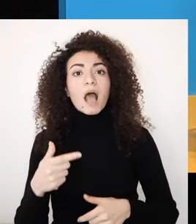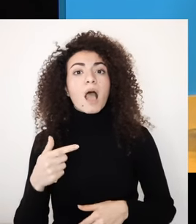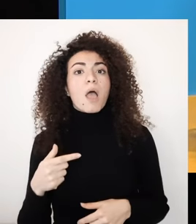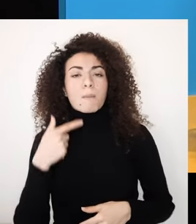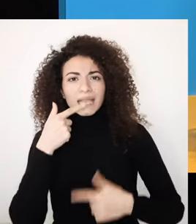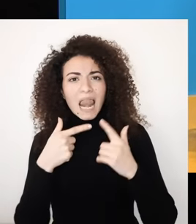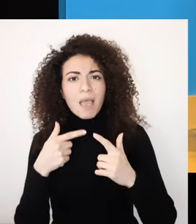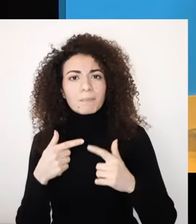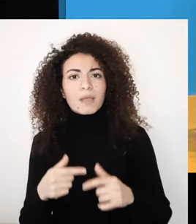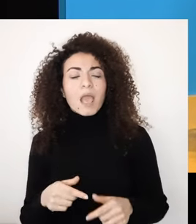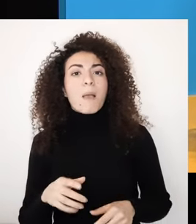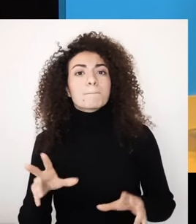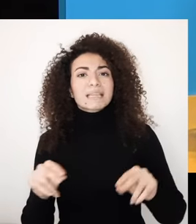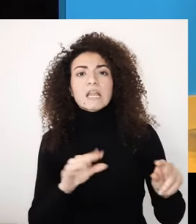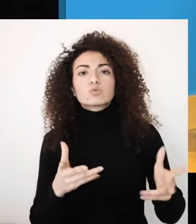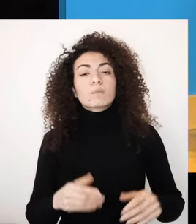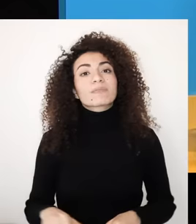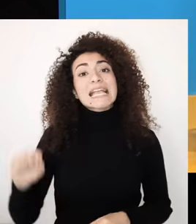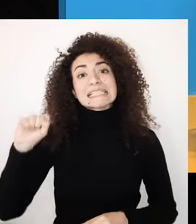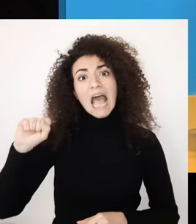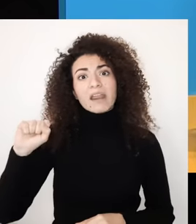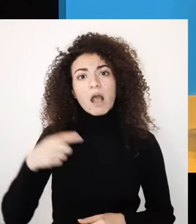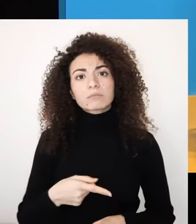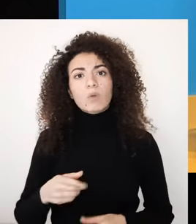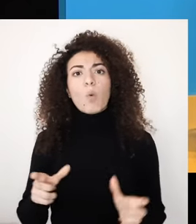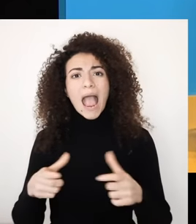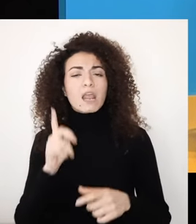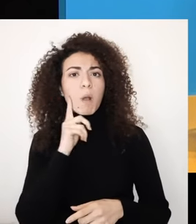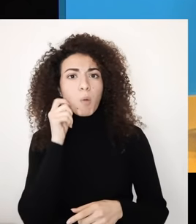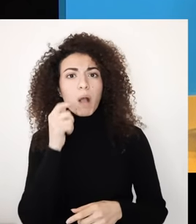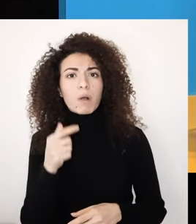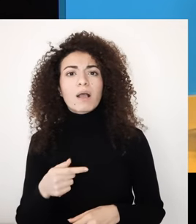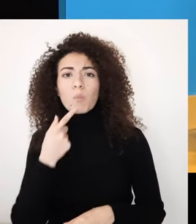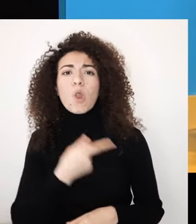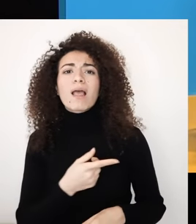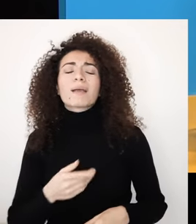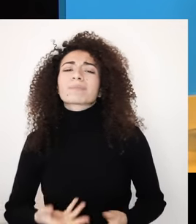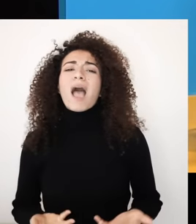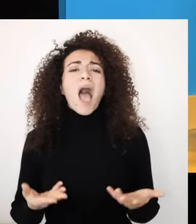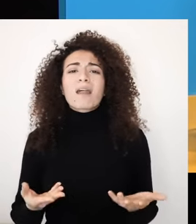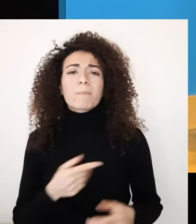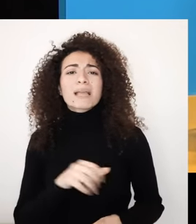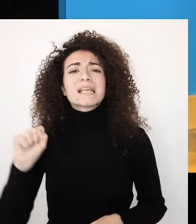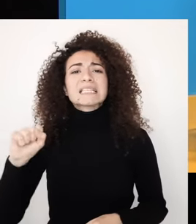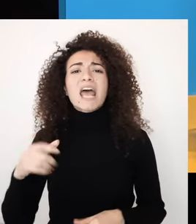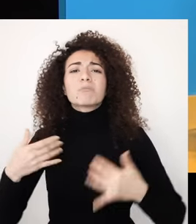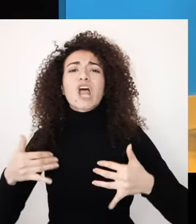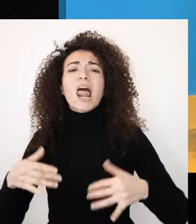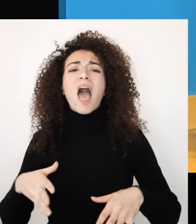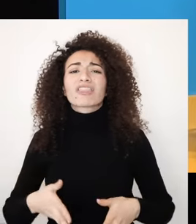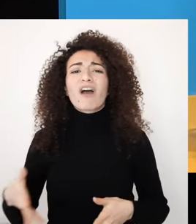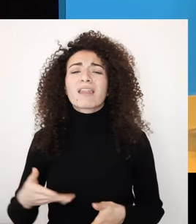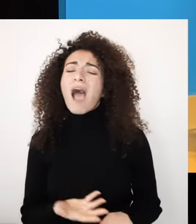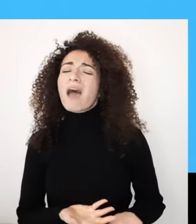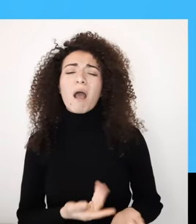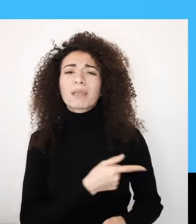للتعريف بالأشخاص والإعاقة فصاروا أهل عاشوا هالاختبار وكانوا أهل الضيعة بنعطوها بضحية شلل